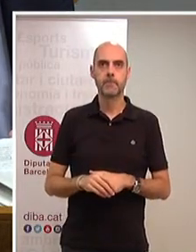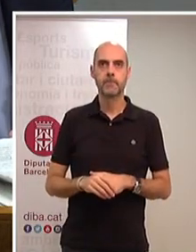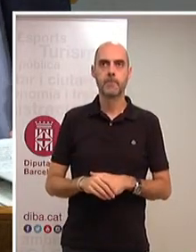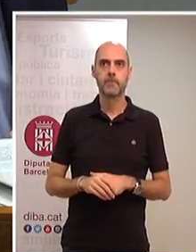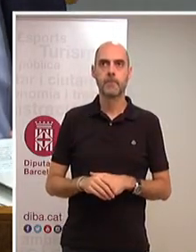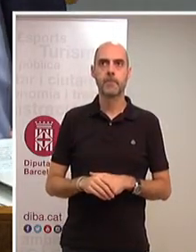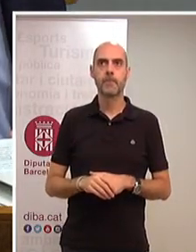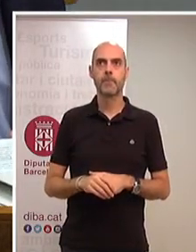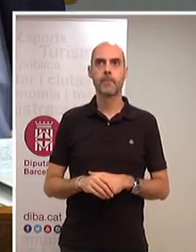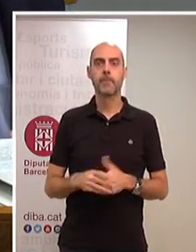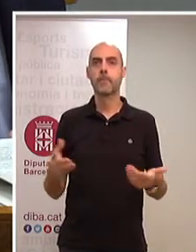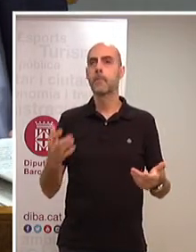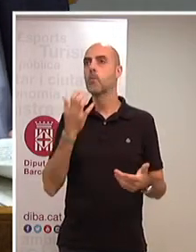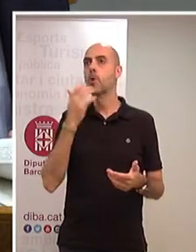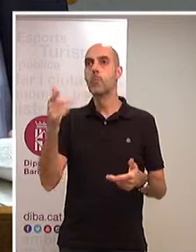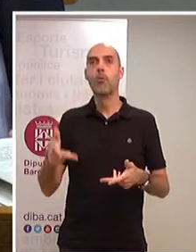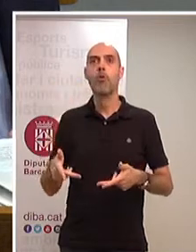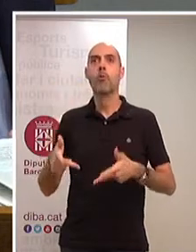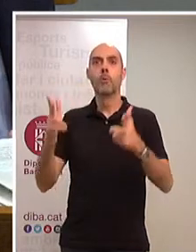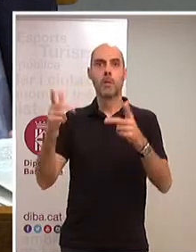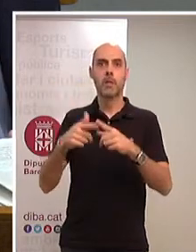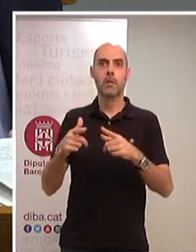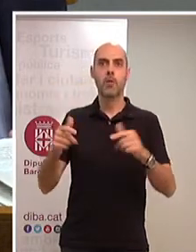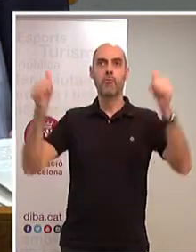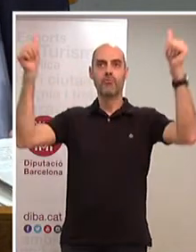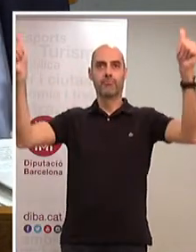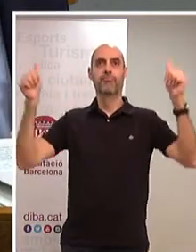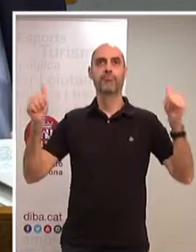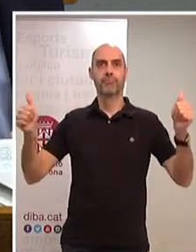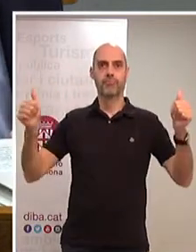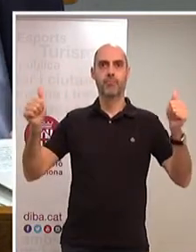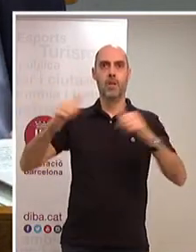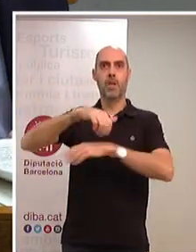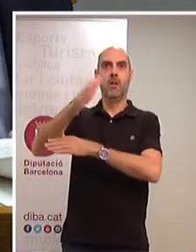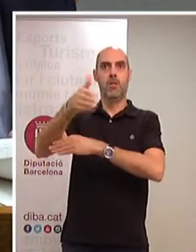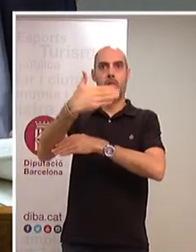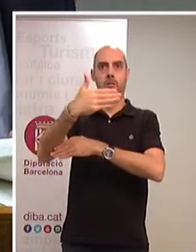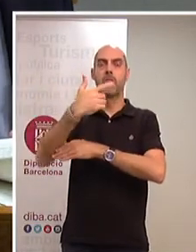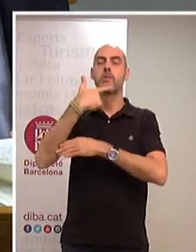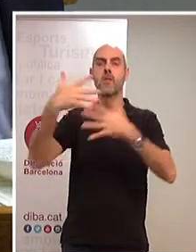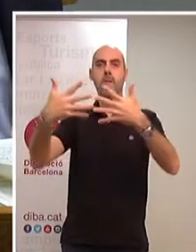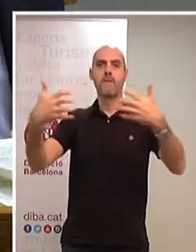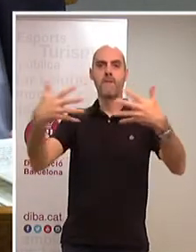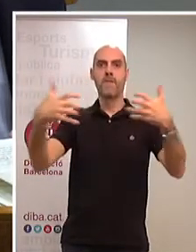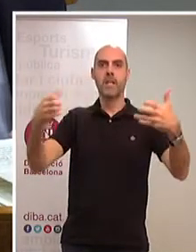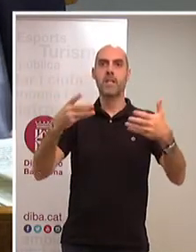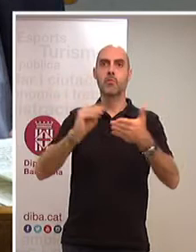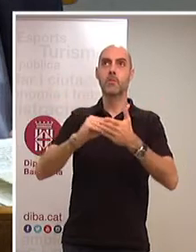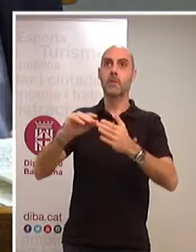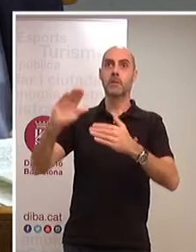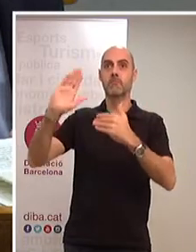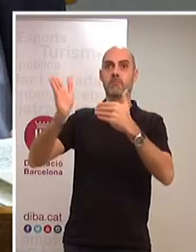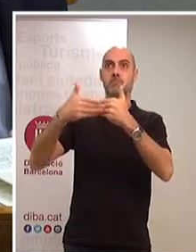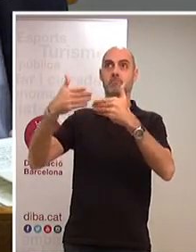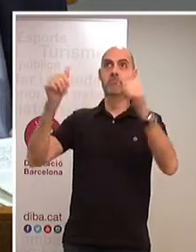No tindria que haver permès penjar una pancarta partidista amb un lema que no és compartit per totes les forces d'aquest